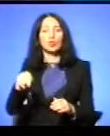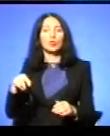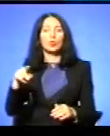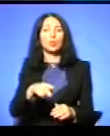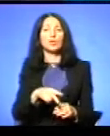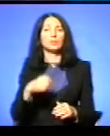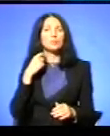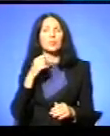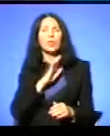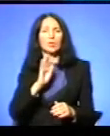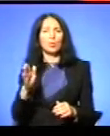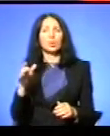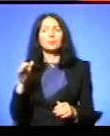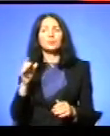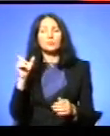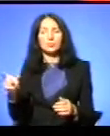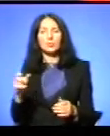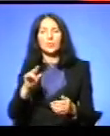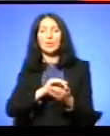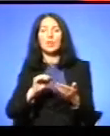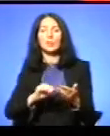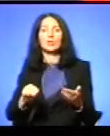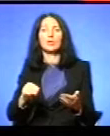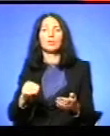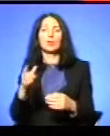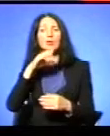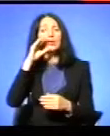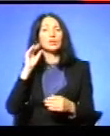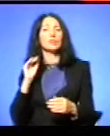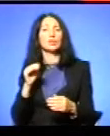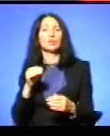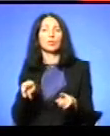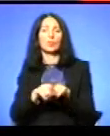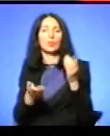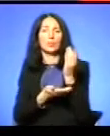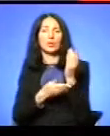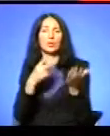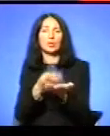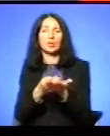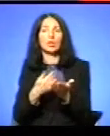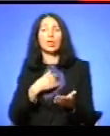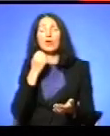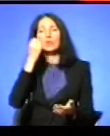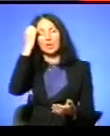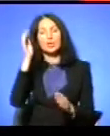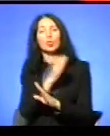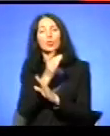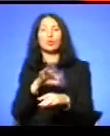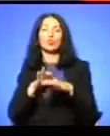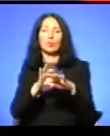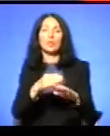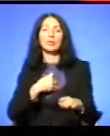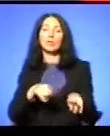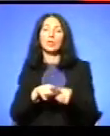не відбутися Як писав Шишенко, гнилою колодою лежати Так що я вдячний долі, повела мене цими шляхами